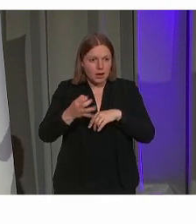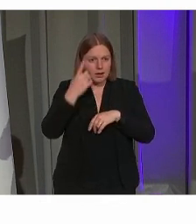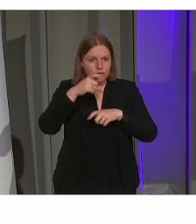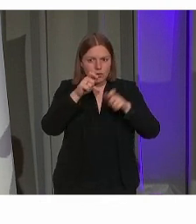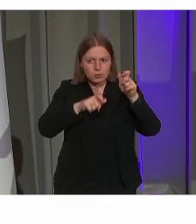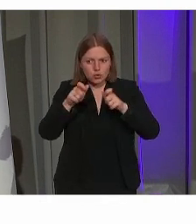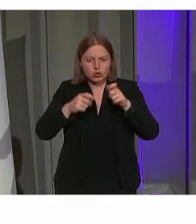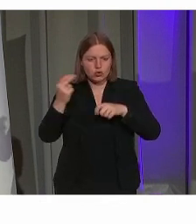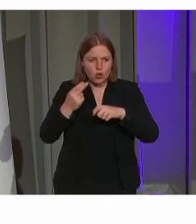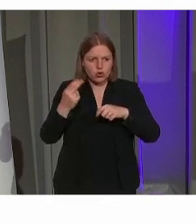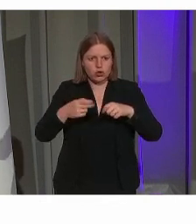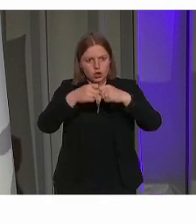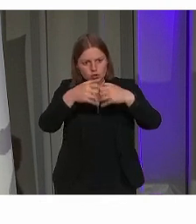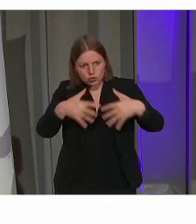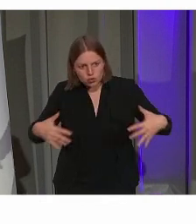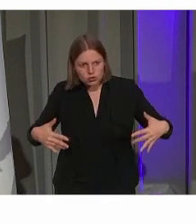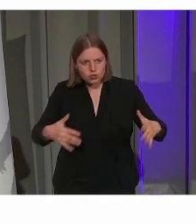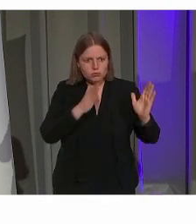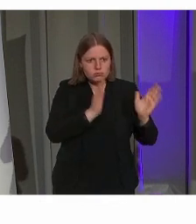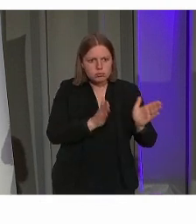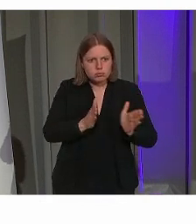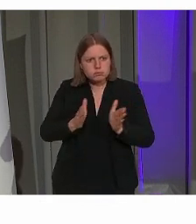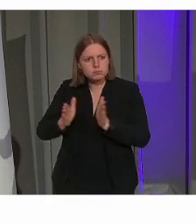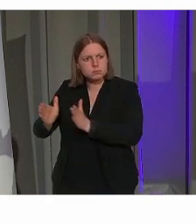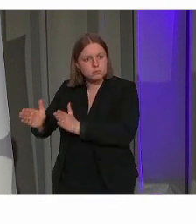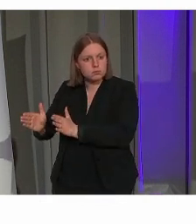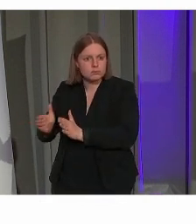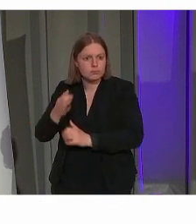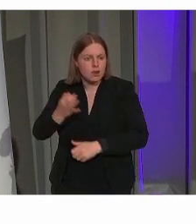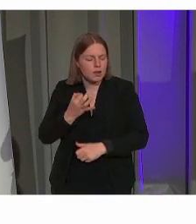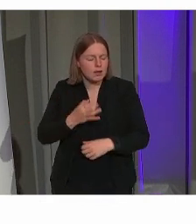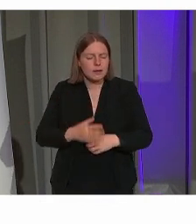structuur en orde nodig hebben op openbaar domein.